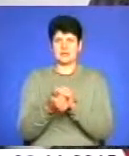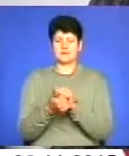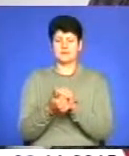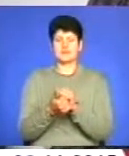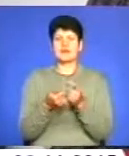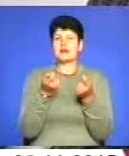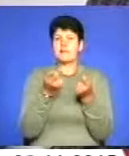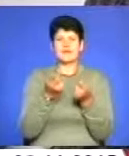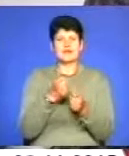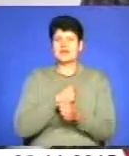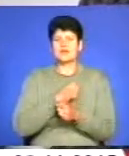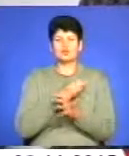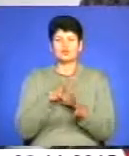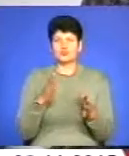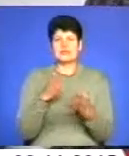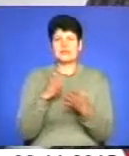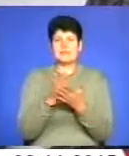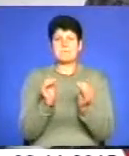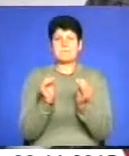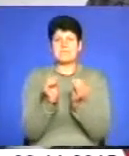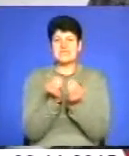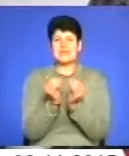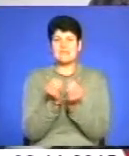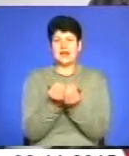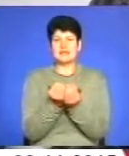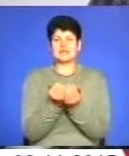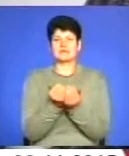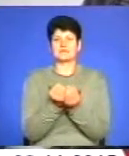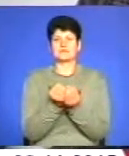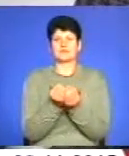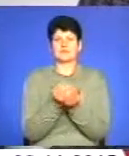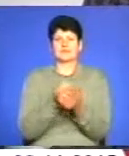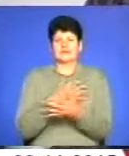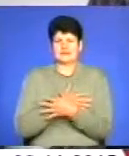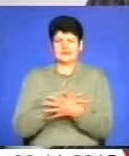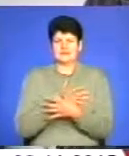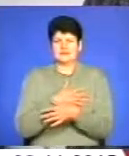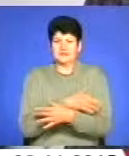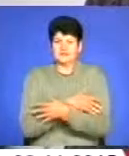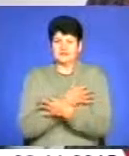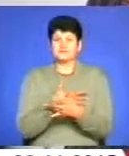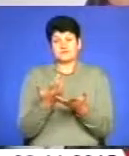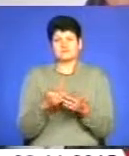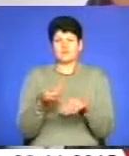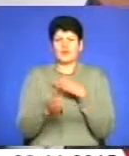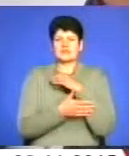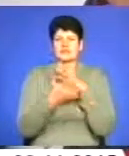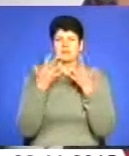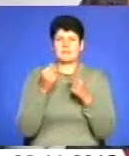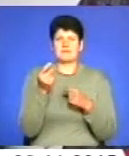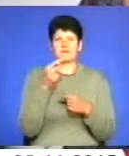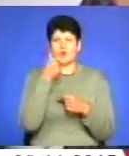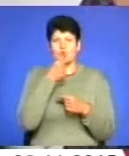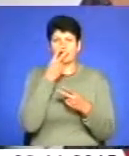крапельки не шкодує, тобто не знаю, якийсь є, якийсь мінімальний може такий, як сказати, мандраж чи що. Але це останні вже такі дні, тому все-таки це півтори роки, не бачиться